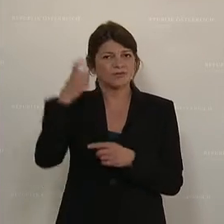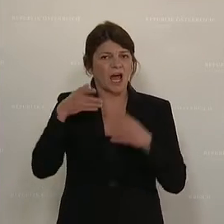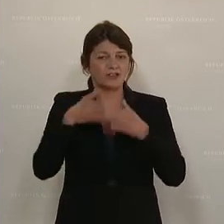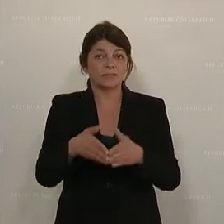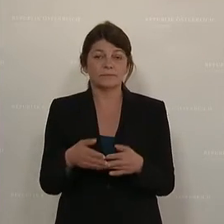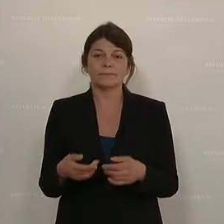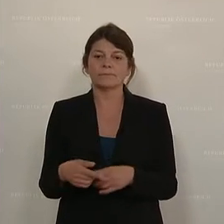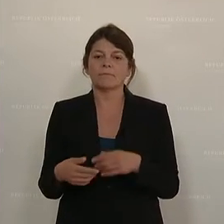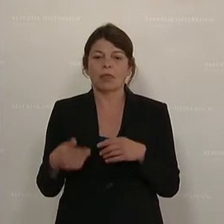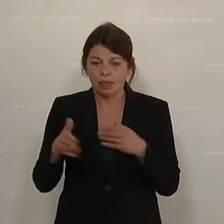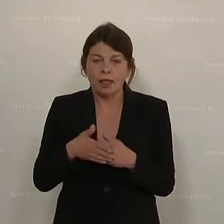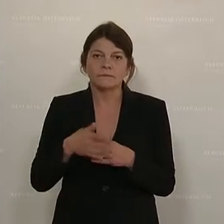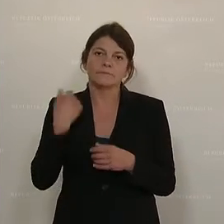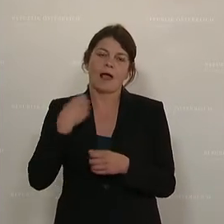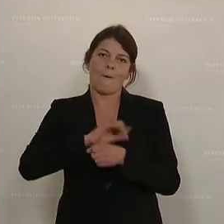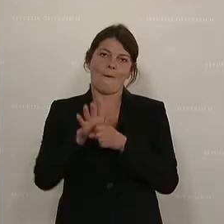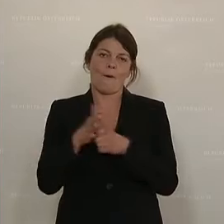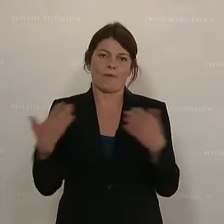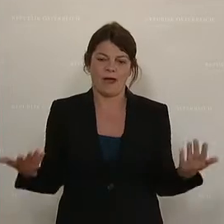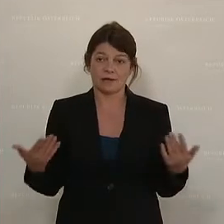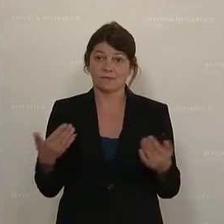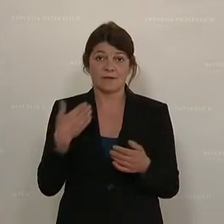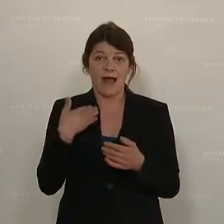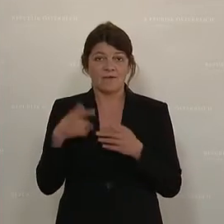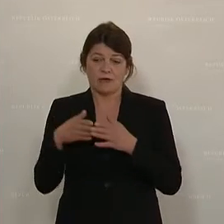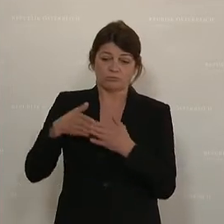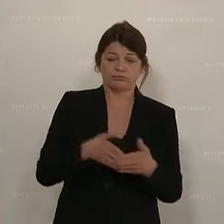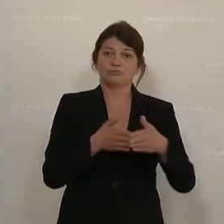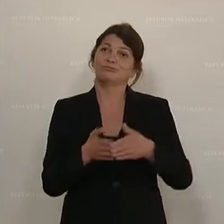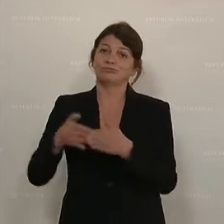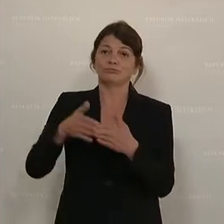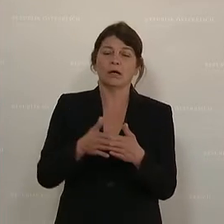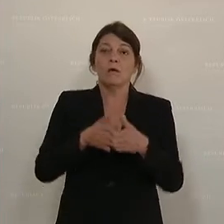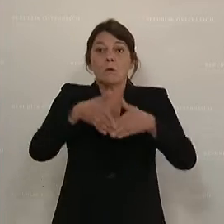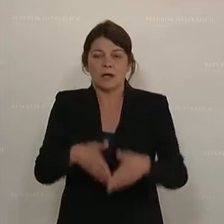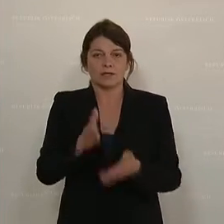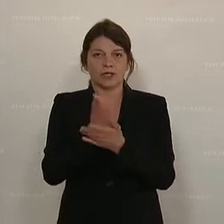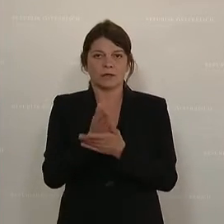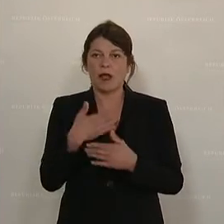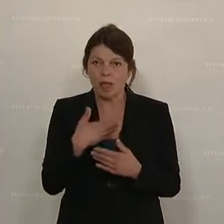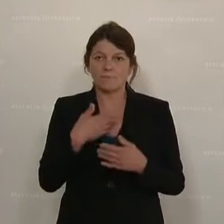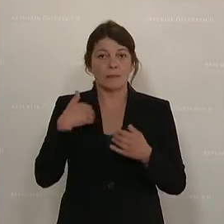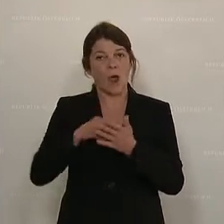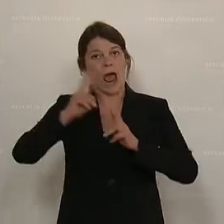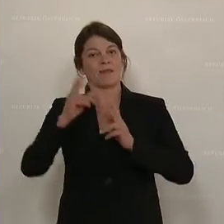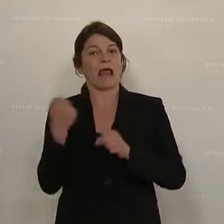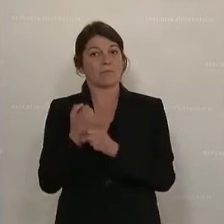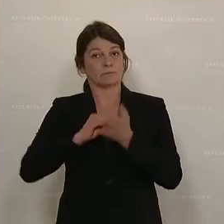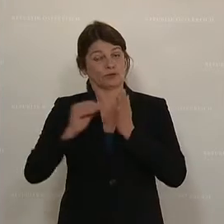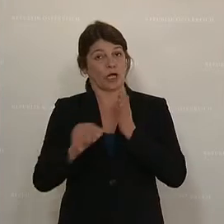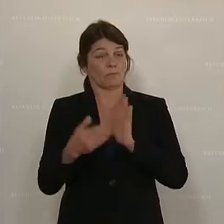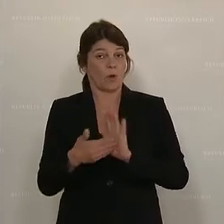Corona in so schwere Seenot, dass ein anderer Jobdeskription notwendig ist